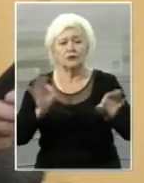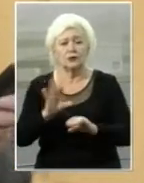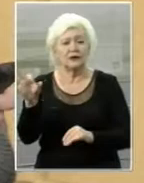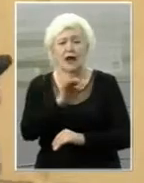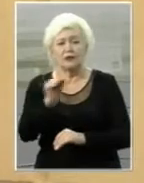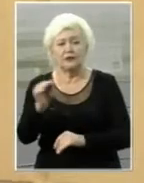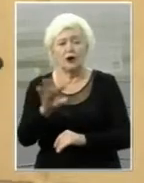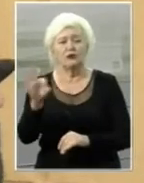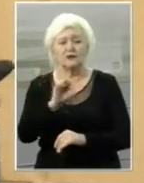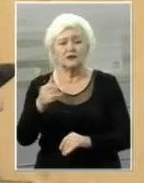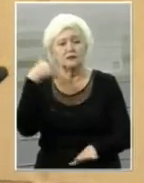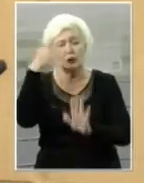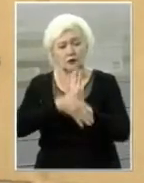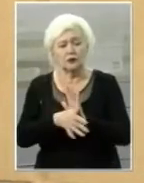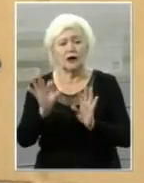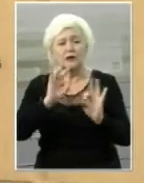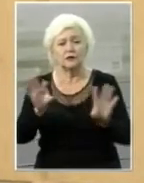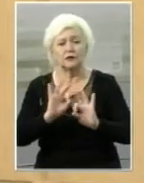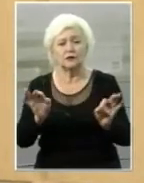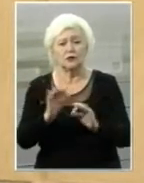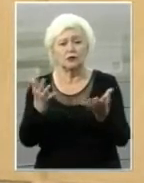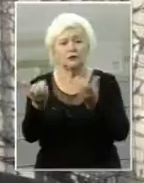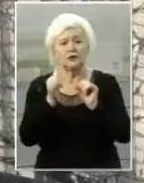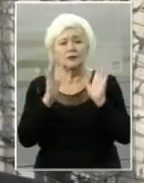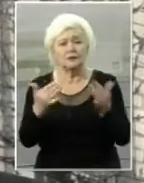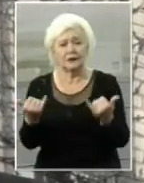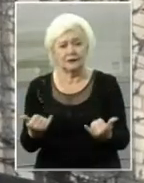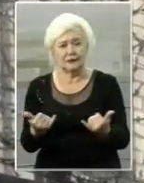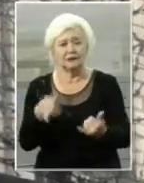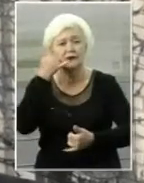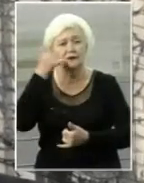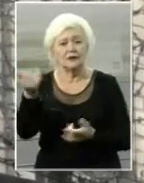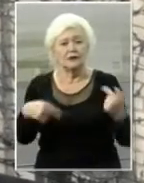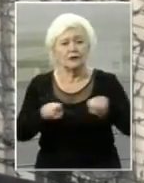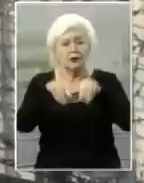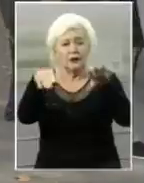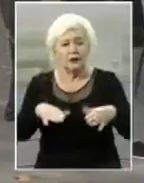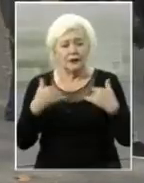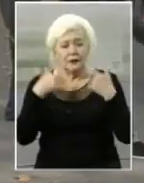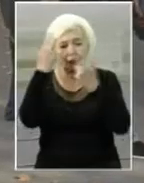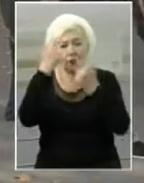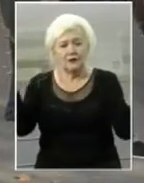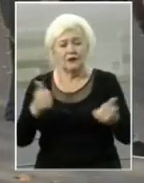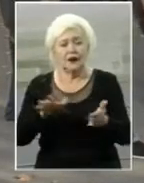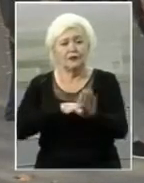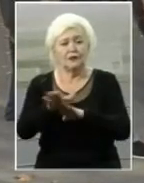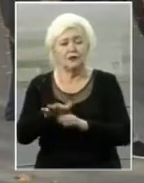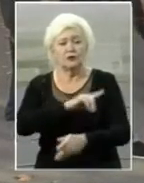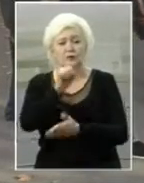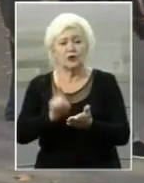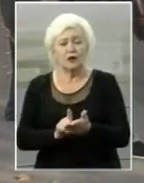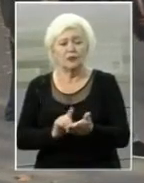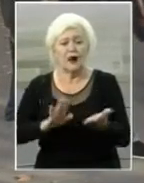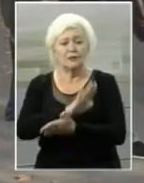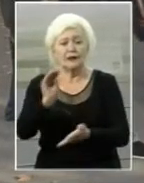Офіційно, я так розумію, що інформацію він отримав тільки зараз. Телефоном про таке рішення нам повідомила виконувачка обов